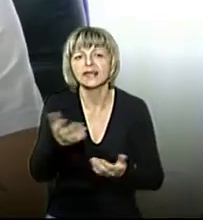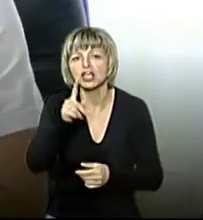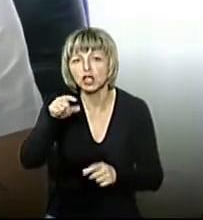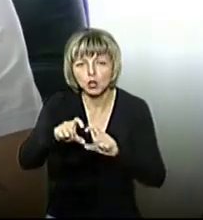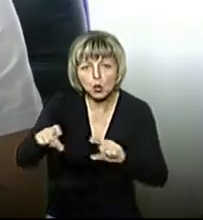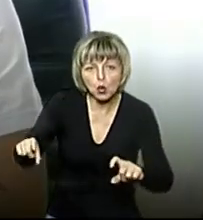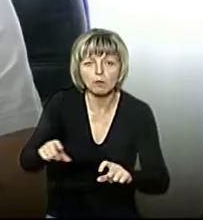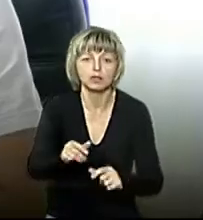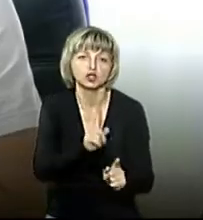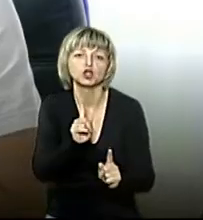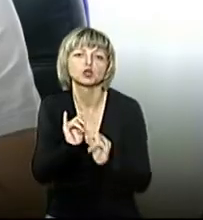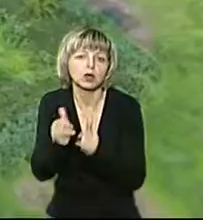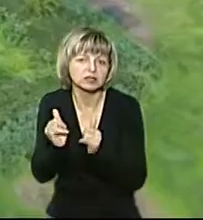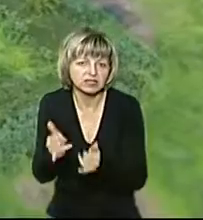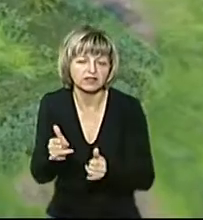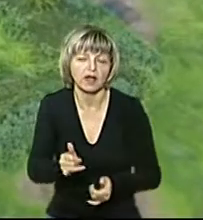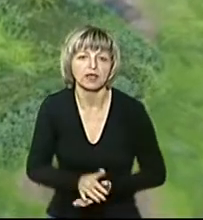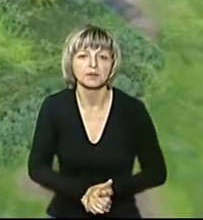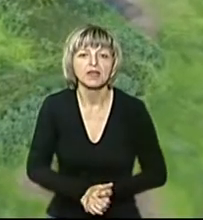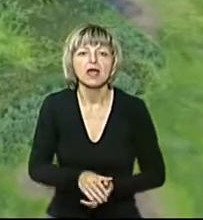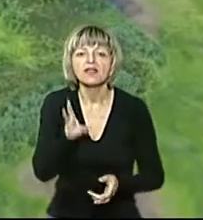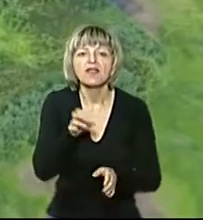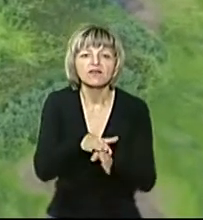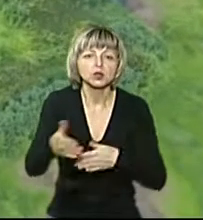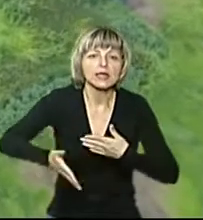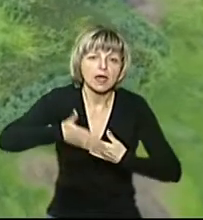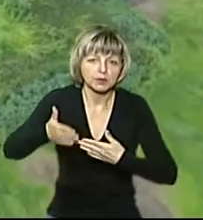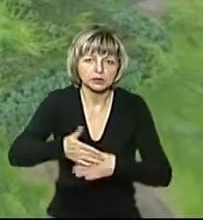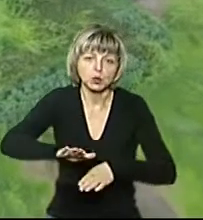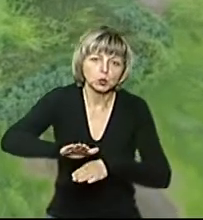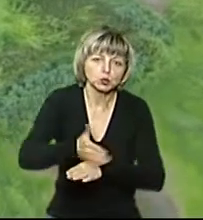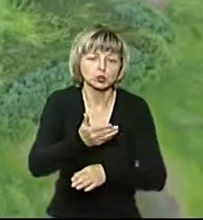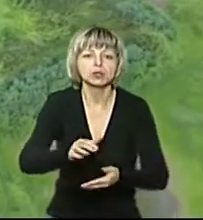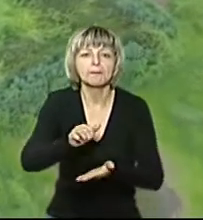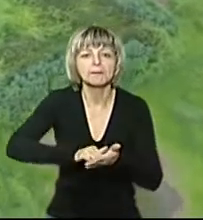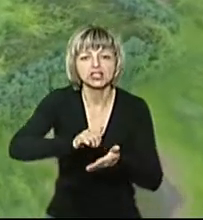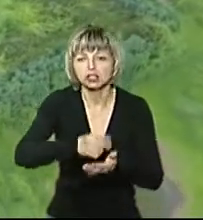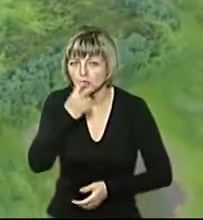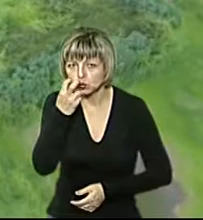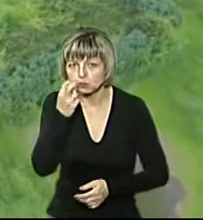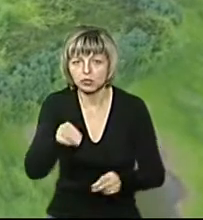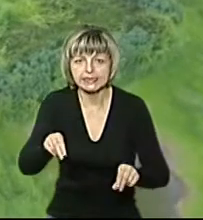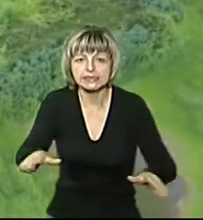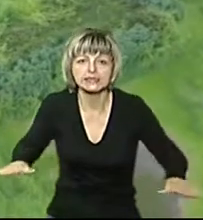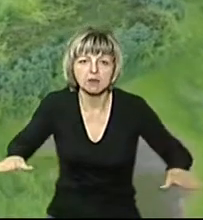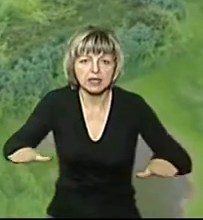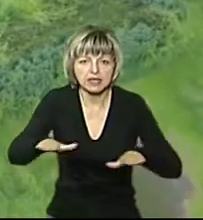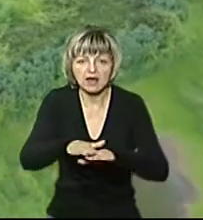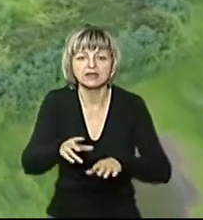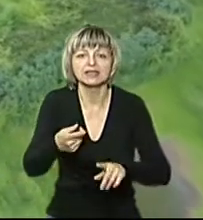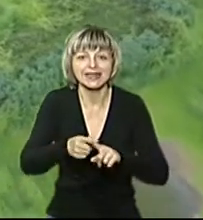наполягаєте, ми тільки будемо згадуватися, якщо ви нам допоможете. На виконання припису усунути причину смороду і засипати ями на